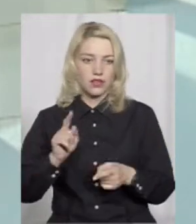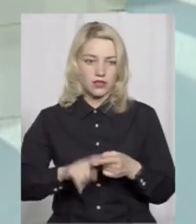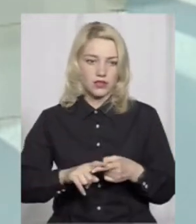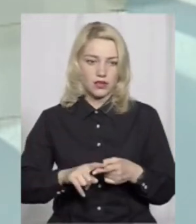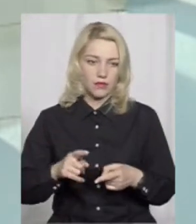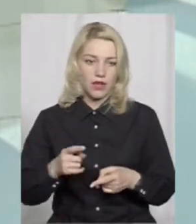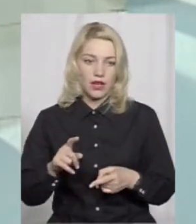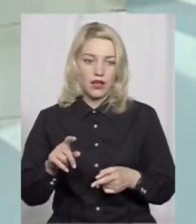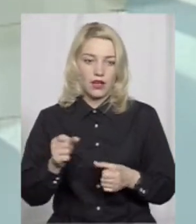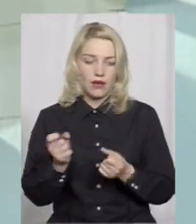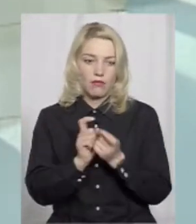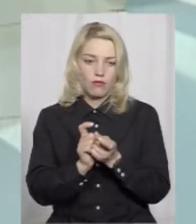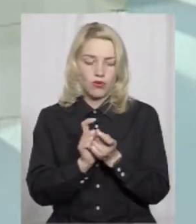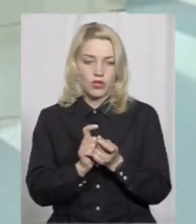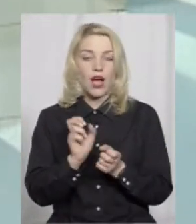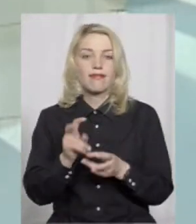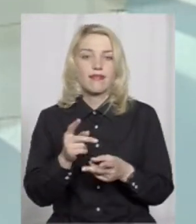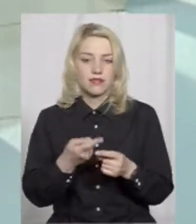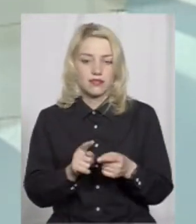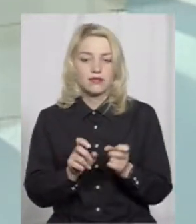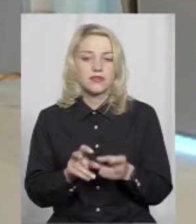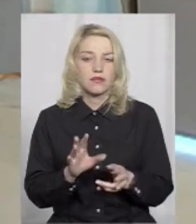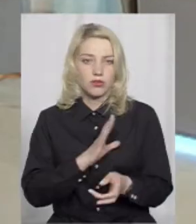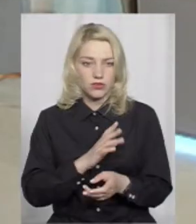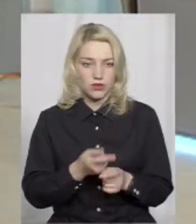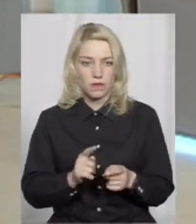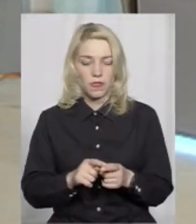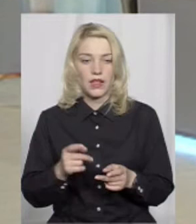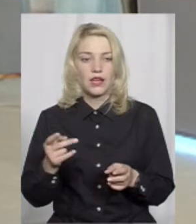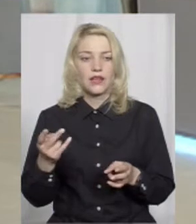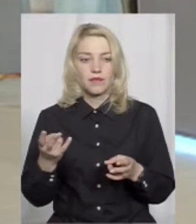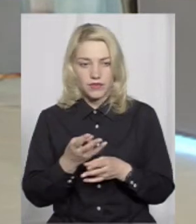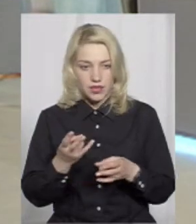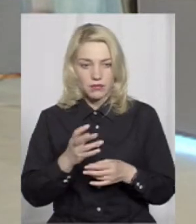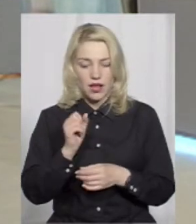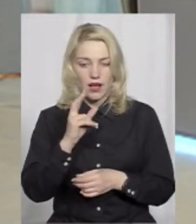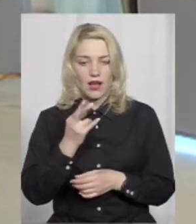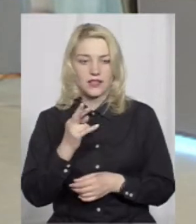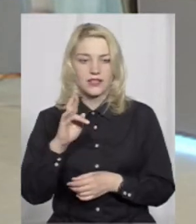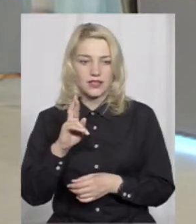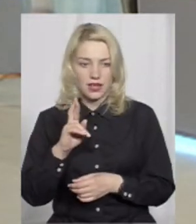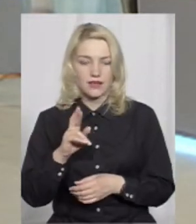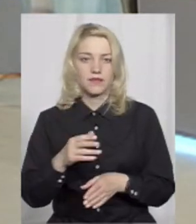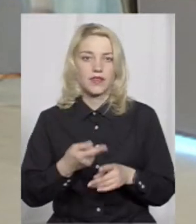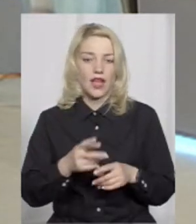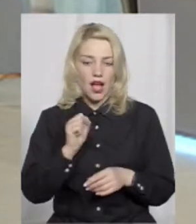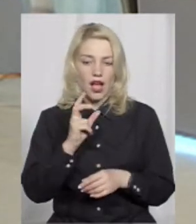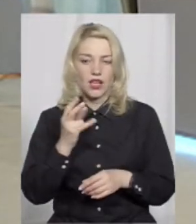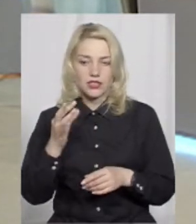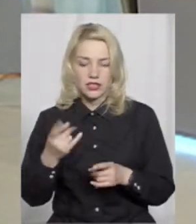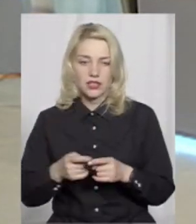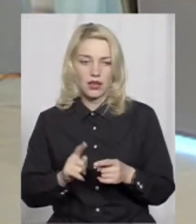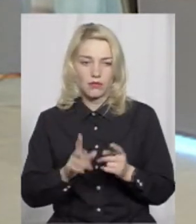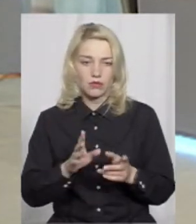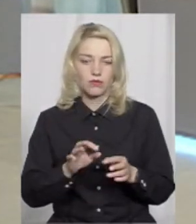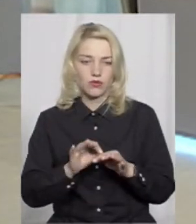боремося. А яким чином боротися? Знову забігати до тих акцій, які ми проводимо. Частково. Може, або